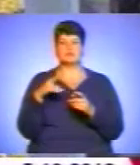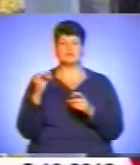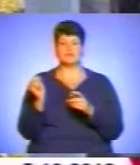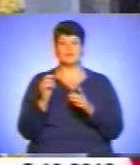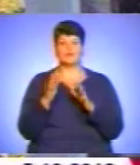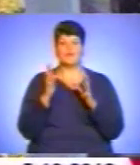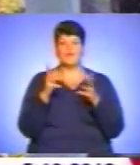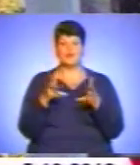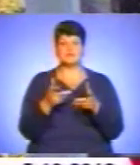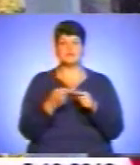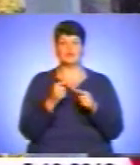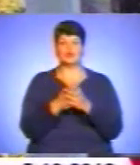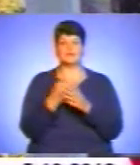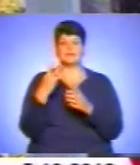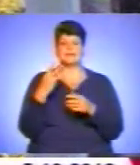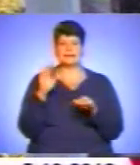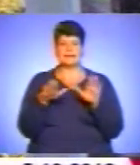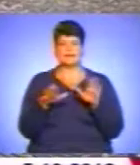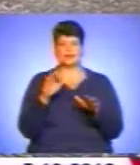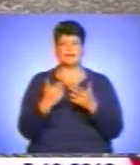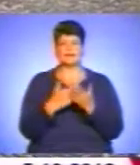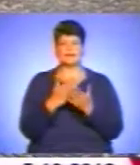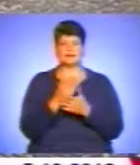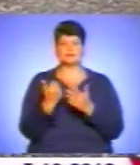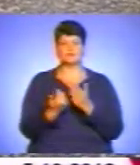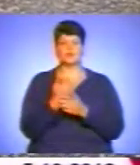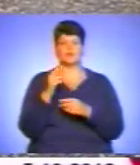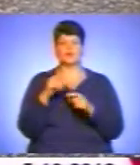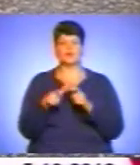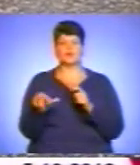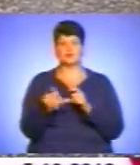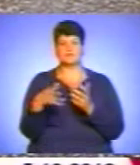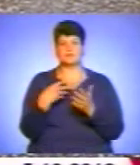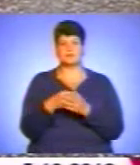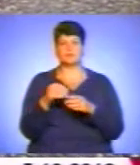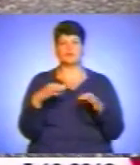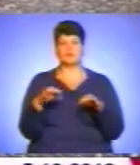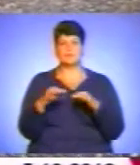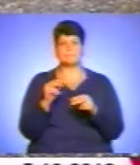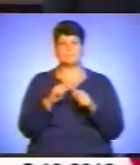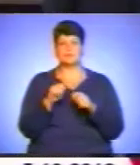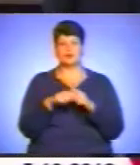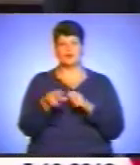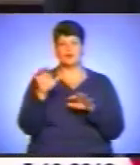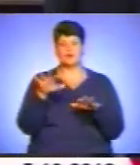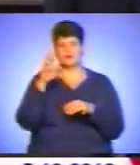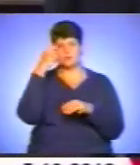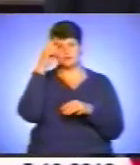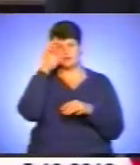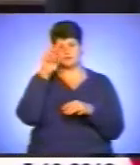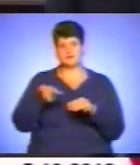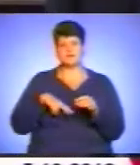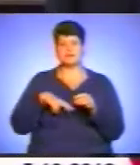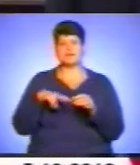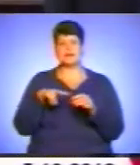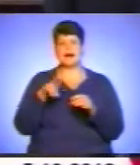30 тонн. Крім того, якість новозбудованих доріг власними автомобілями перевірили голова Держагентства лісових ресурсів Віктор